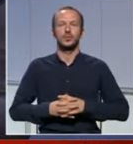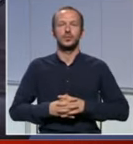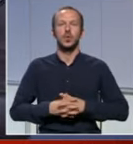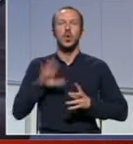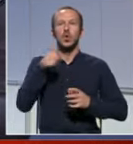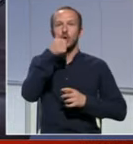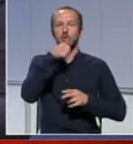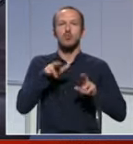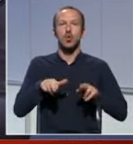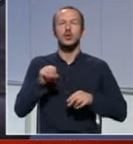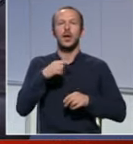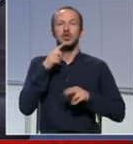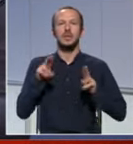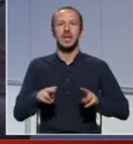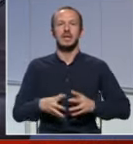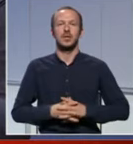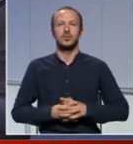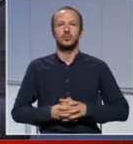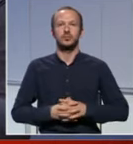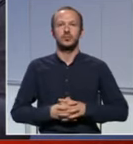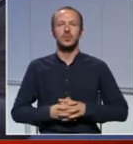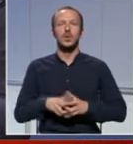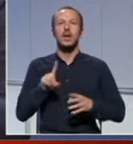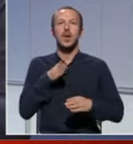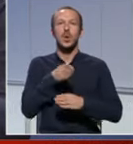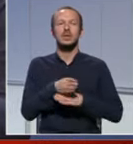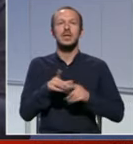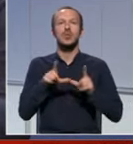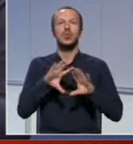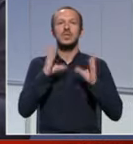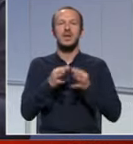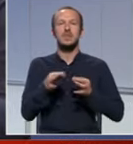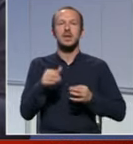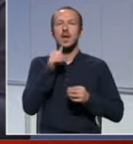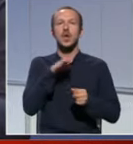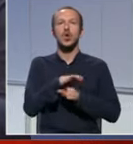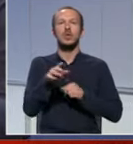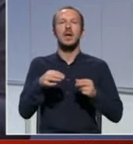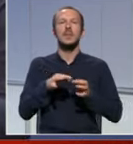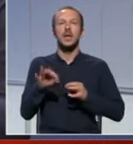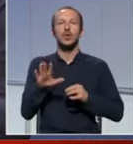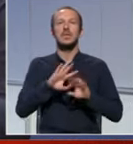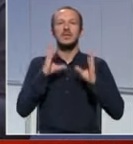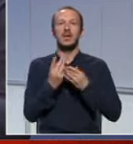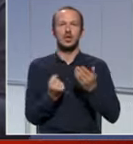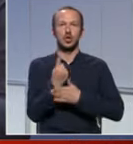Ono što mogu da vam kažem, zaista ne ulazim ni u sve mere, ni u sve kontramere, to se dešalo